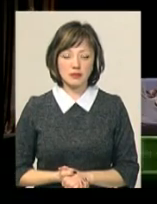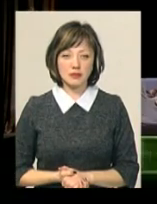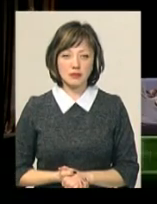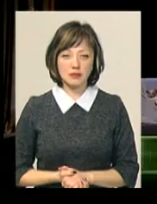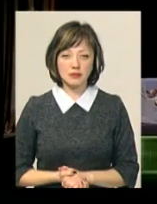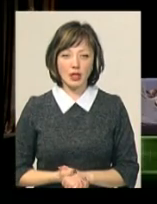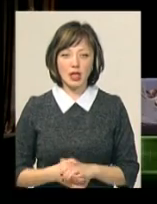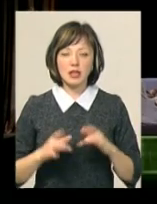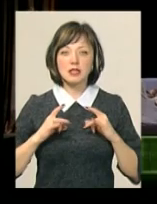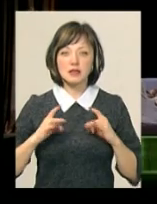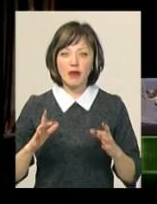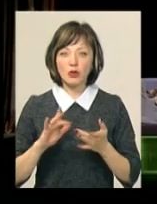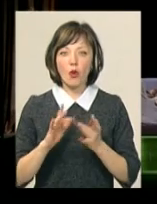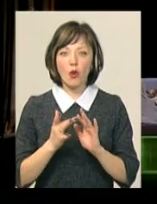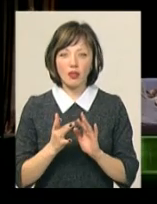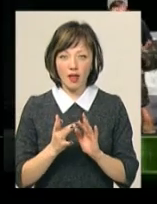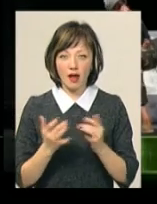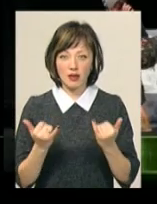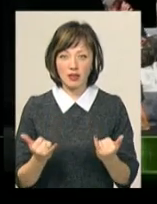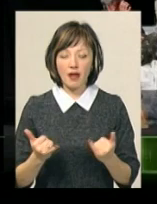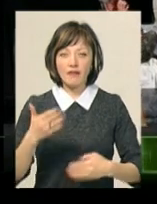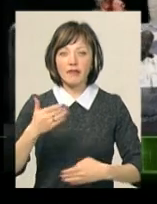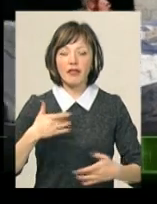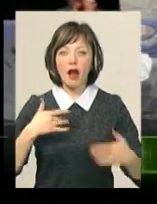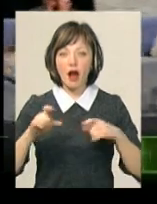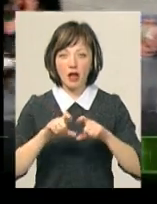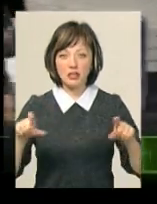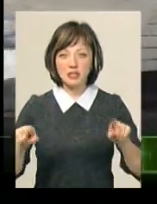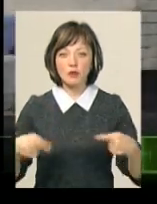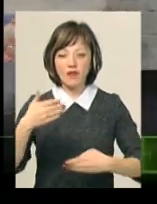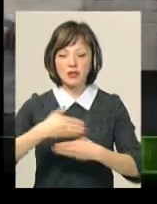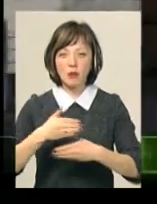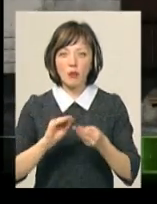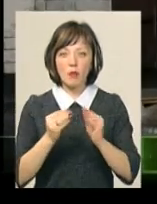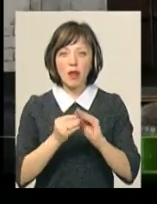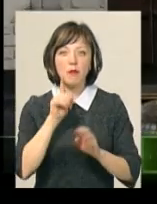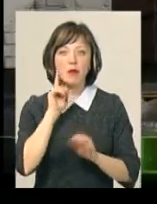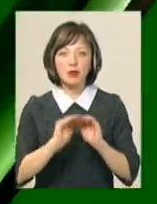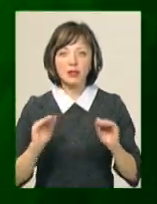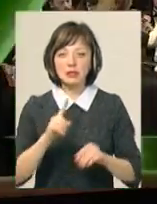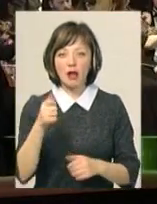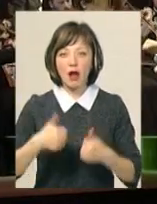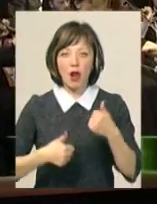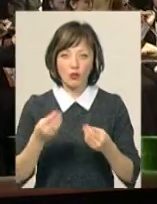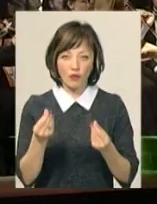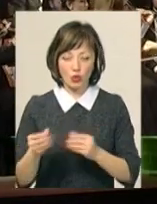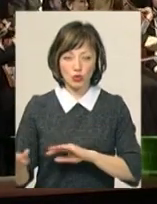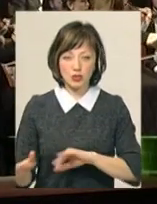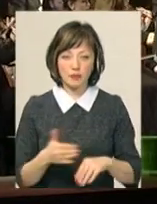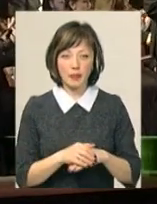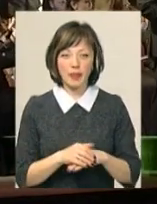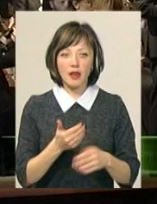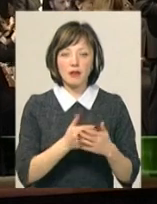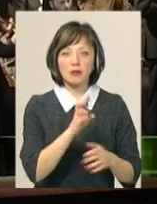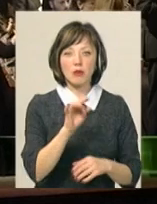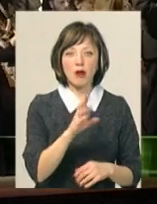Свято онлайн. В Театрі імені Старицького створять виставу про проблеми підлітків за грантові кошти. Від Брамса